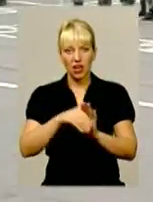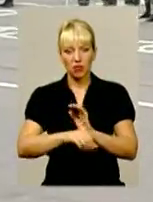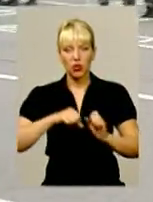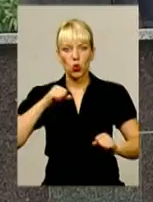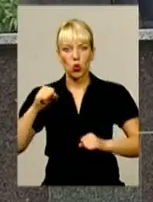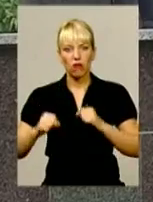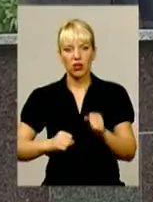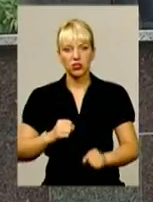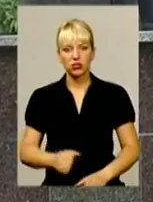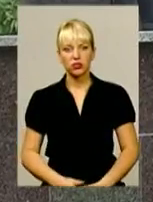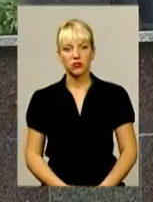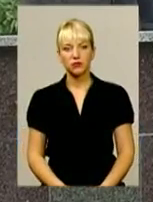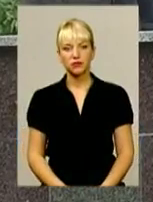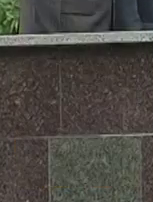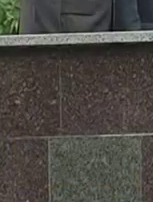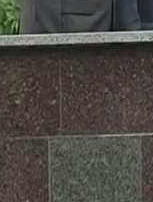мовчання.